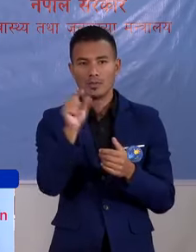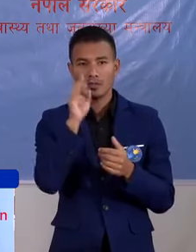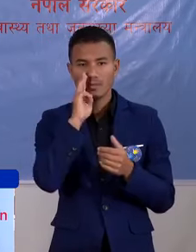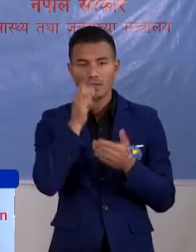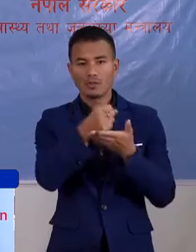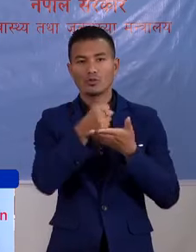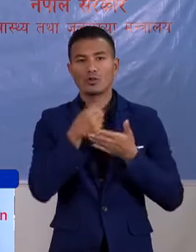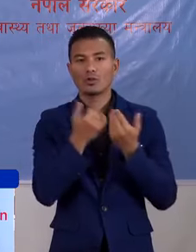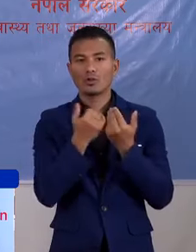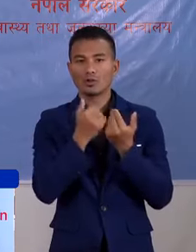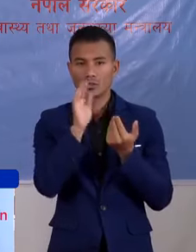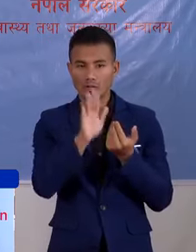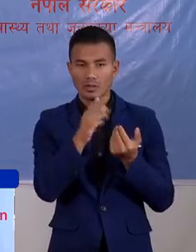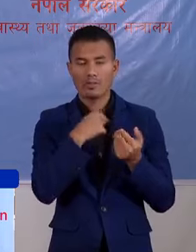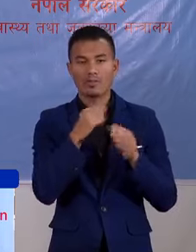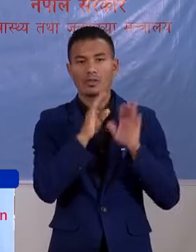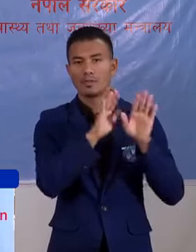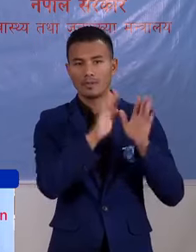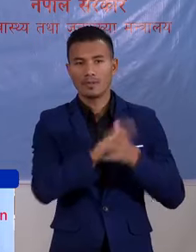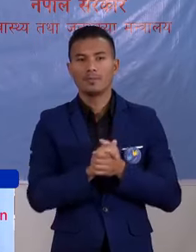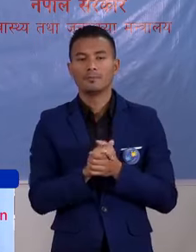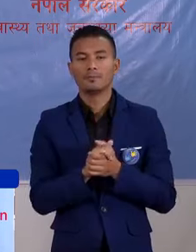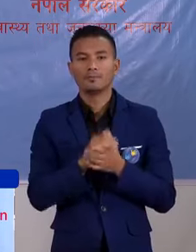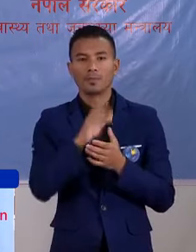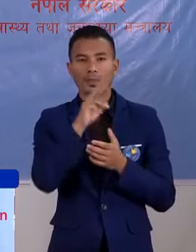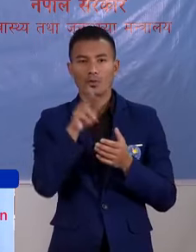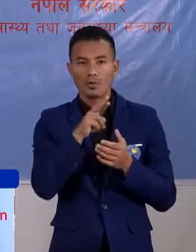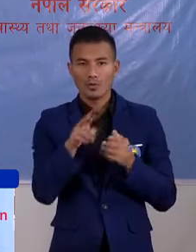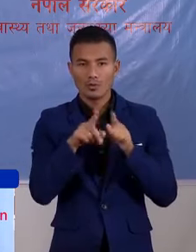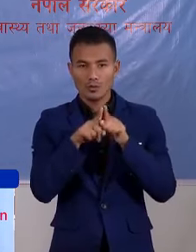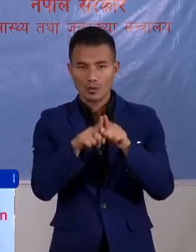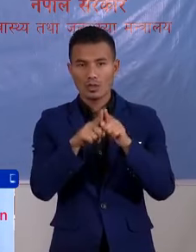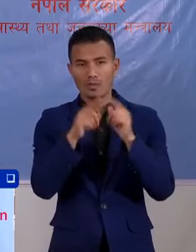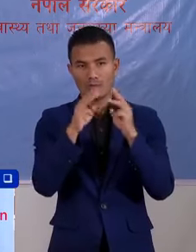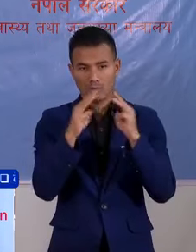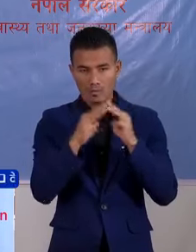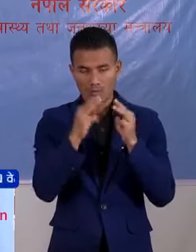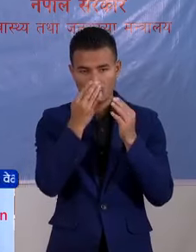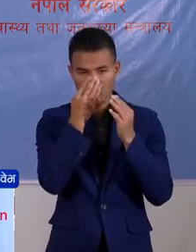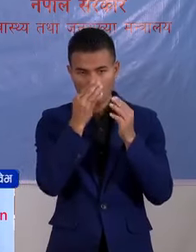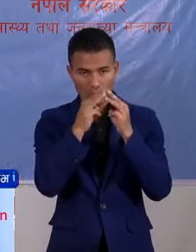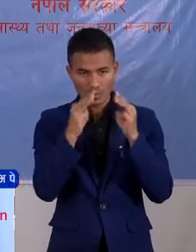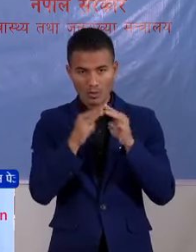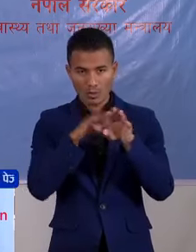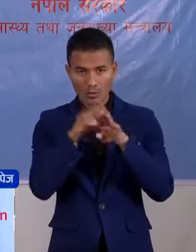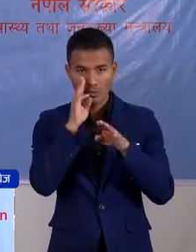विए पर चाहिए अबार बश्चान चाहां चुछू राशवा चुछु अधर्शामा है